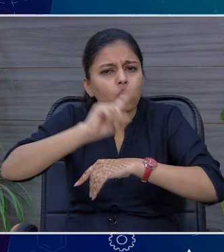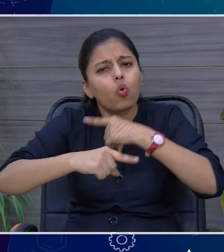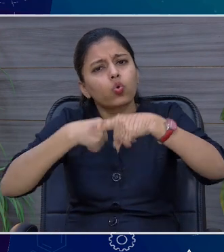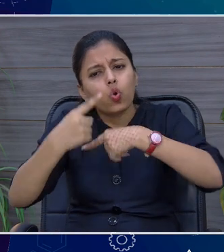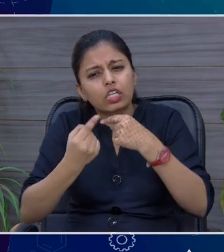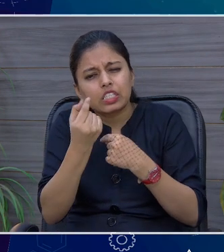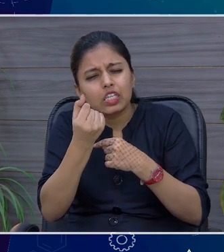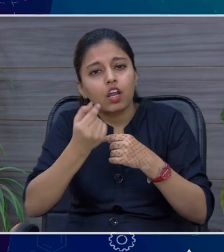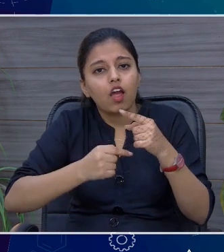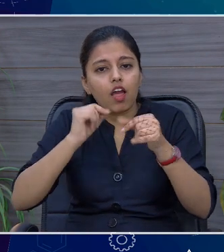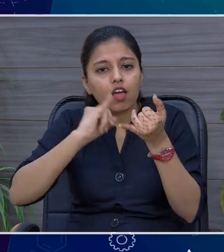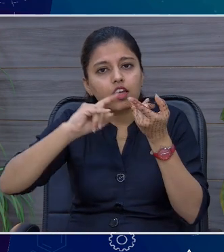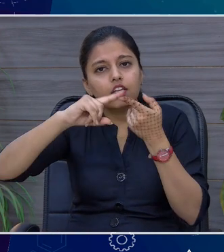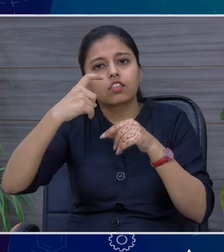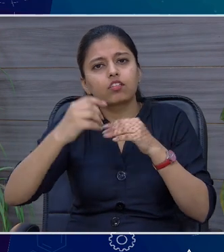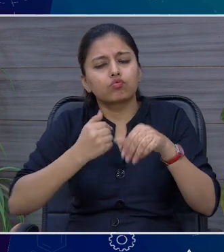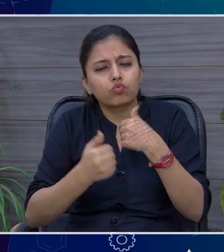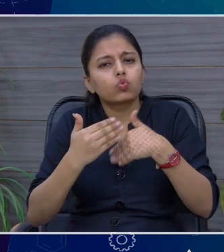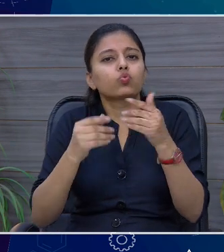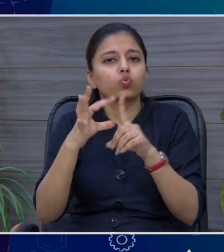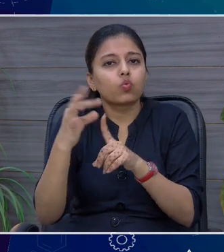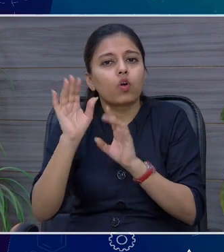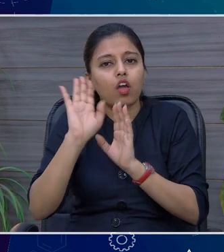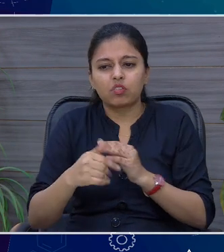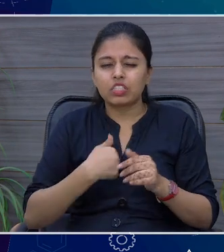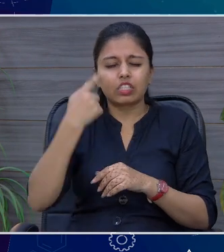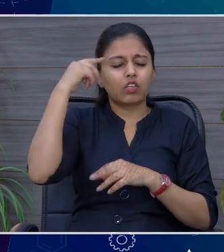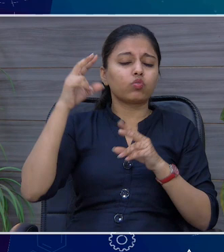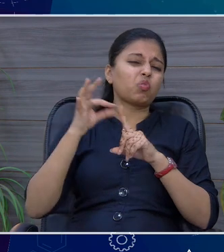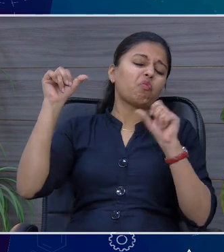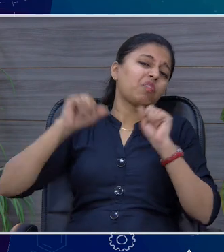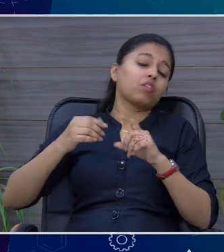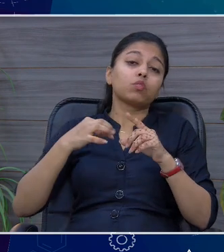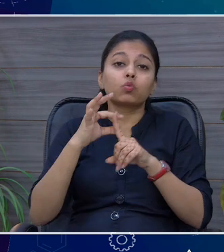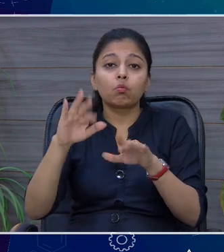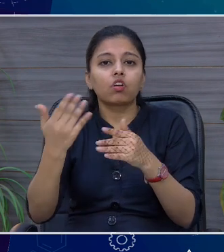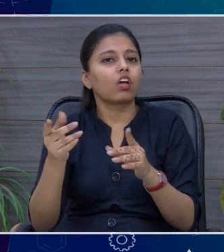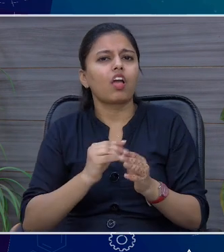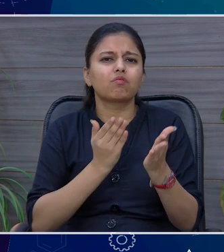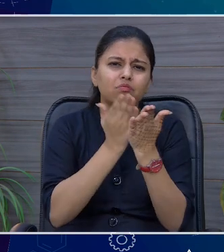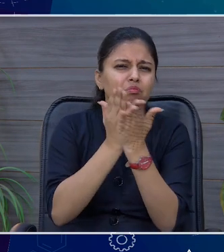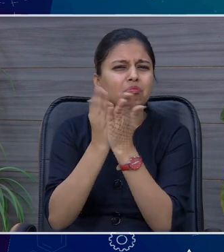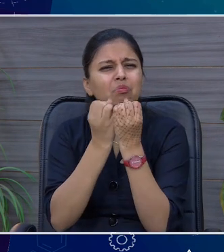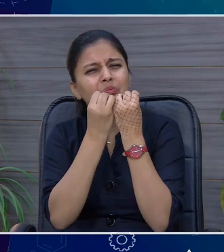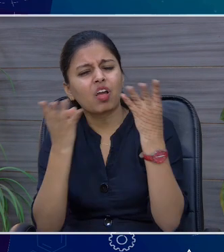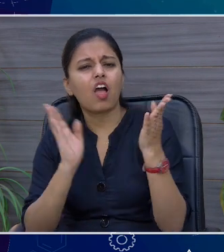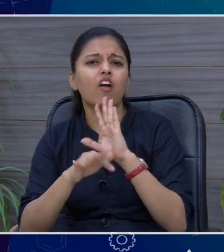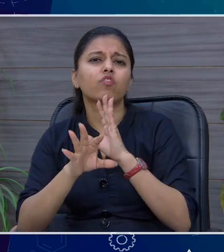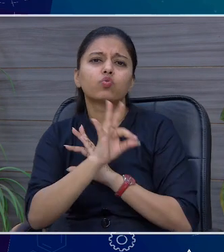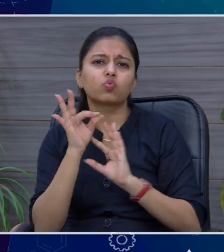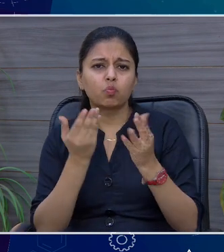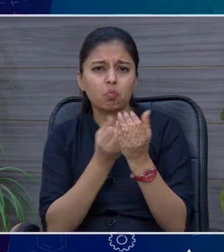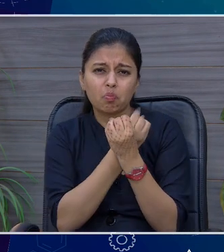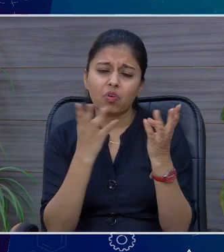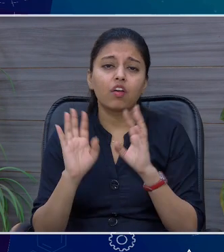देखी आपका बहुत आपका बहुत बहुत अच्छा रहे आपका त्रक्ड़ करें